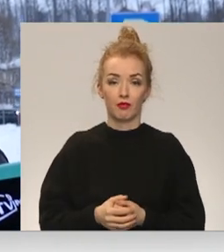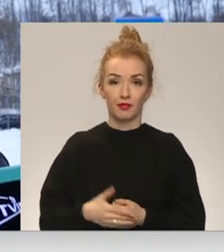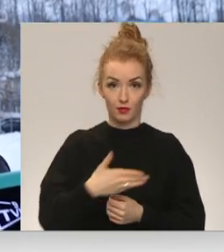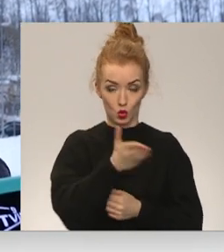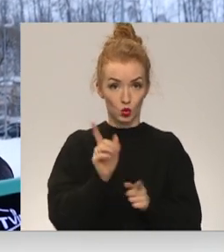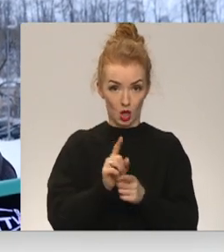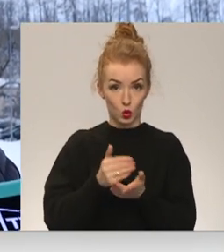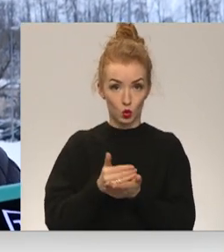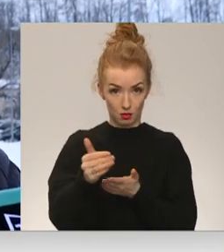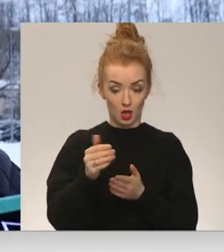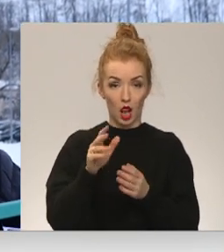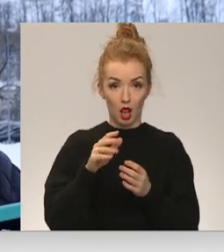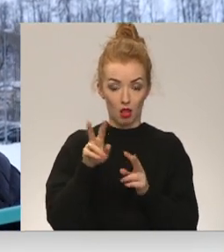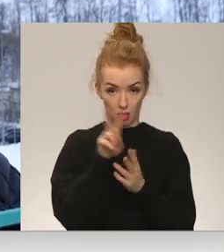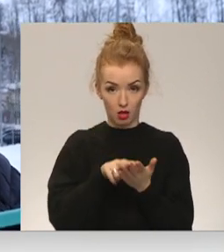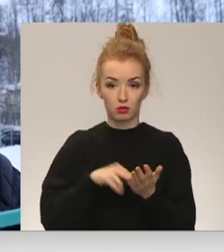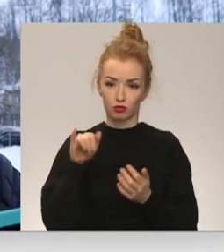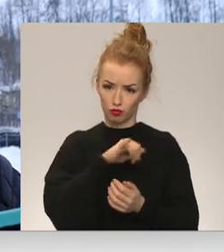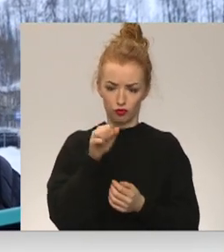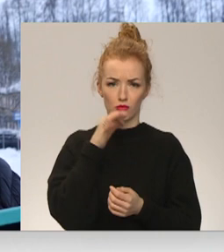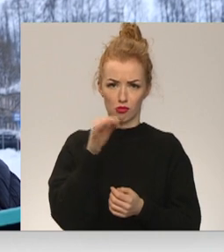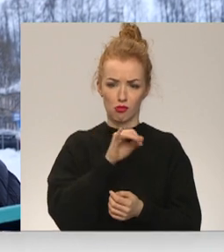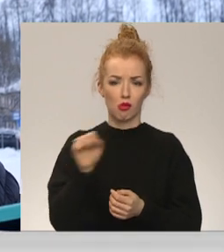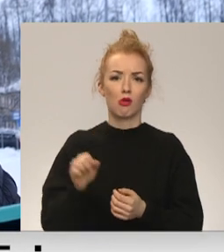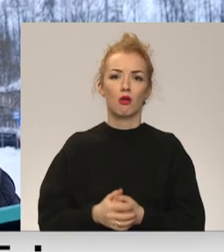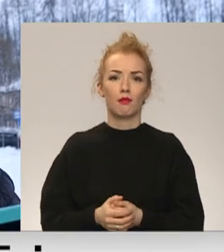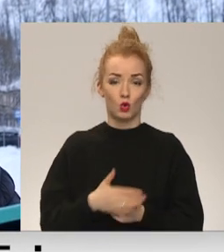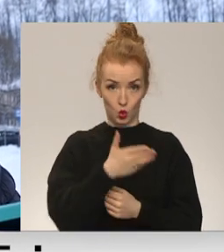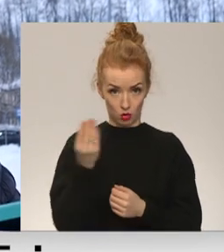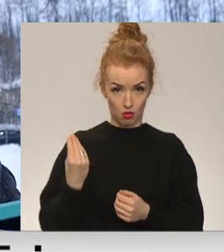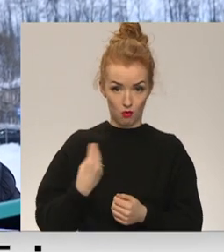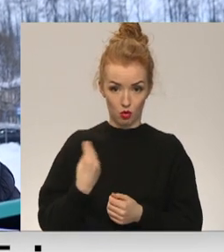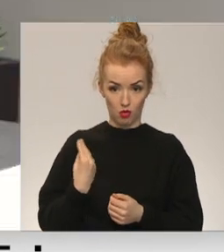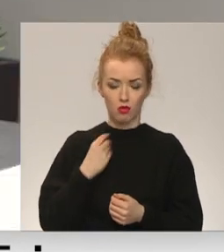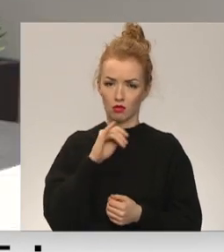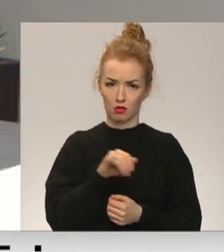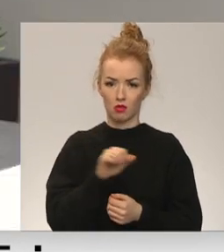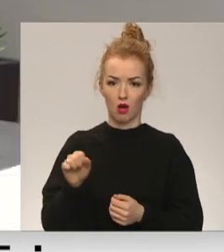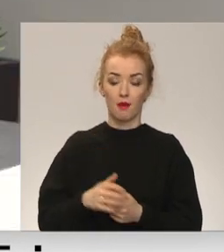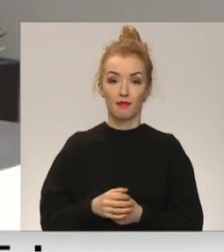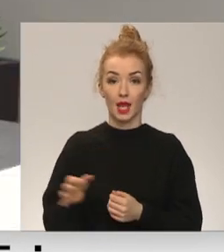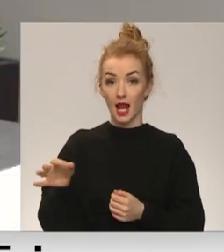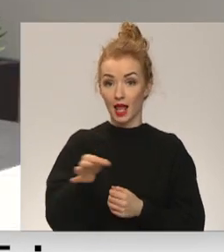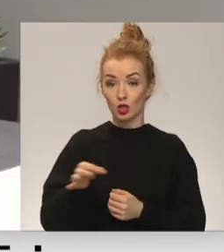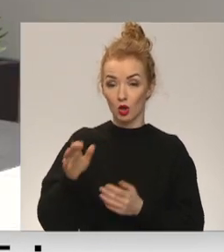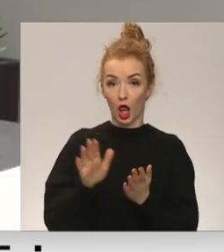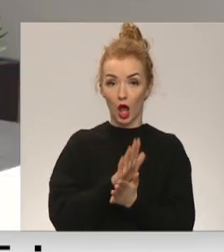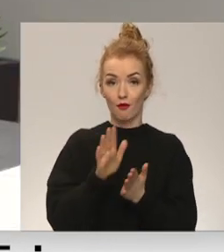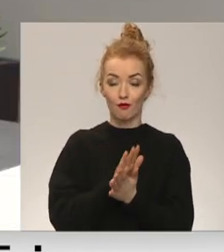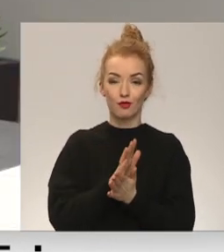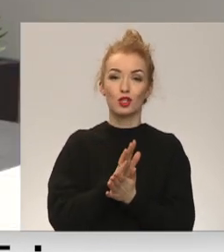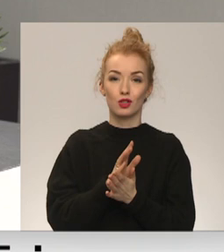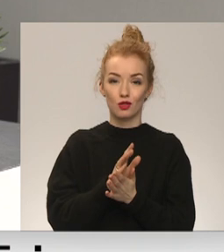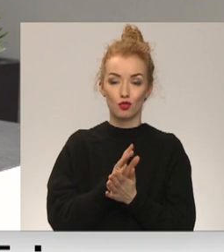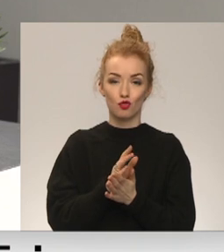arī tur māktur lasīsiet? Jā. Jūs esat abunējuši? Jā. Reģionālo avīžu zelta laikos